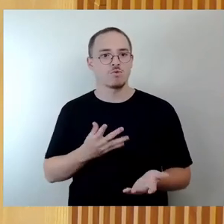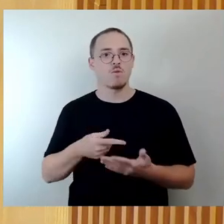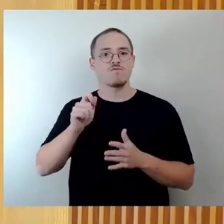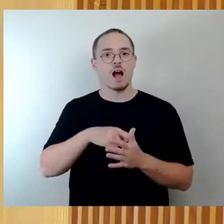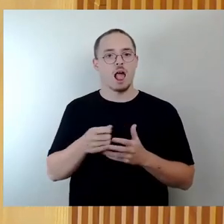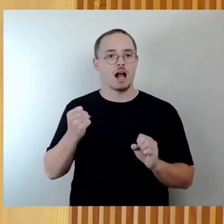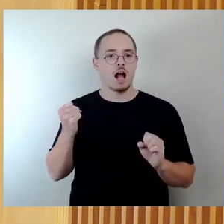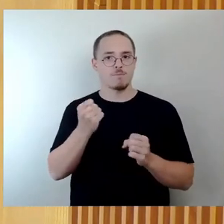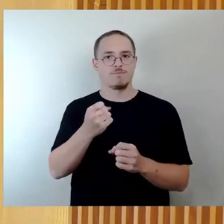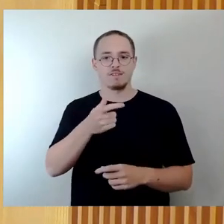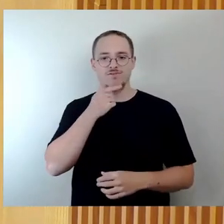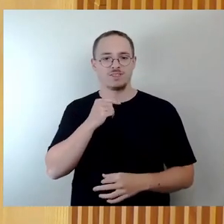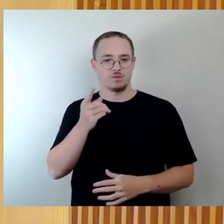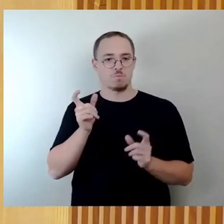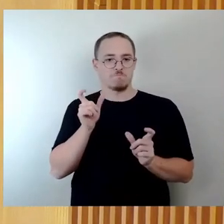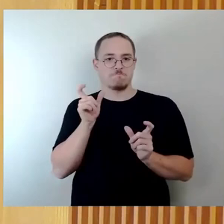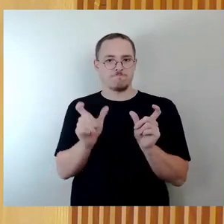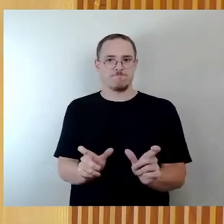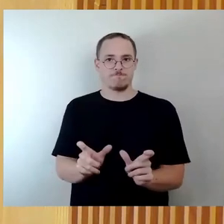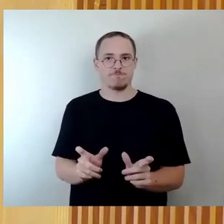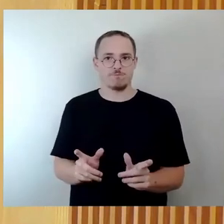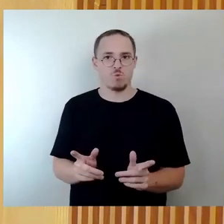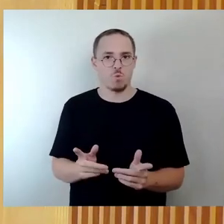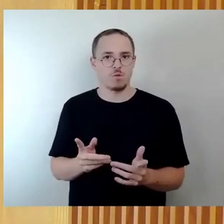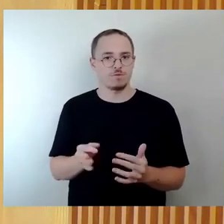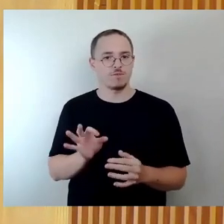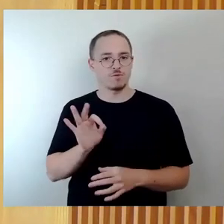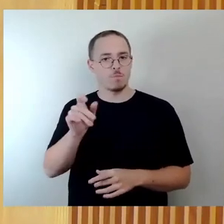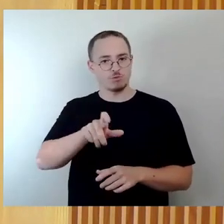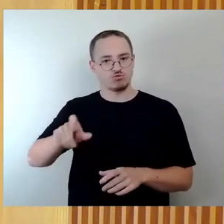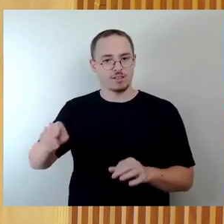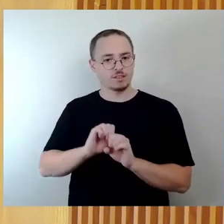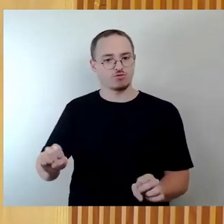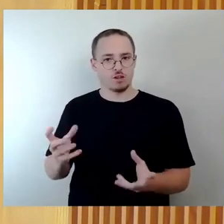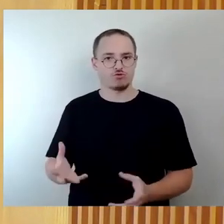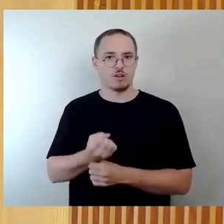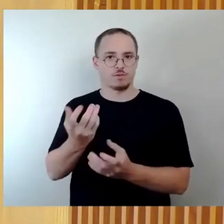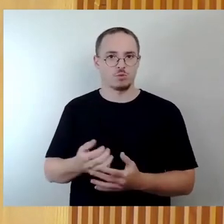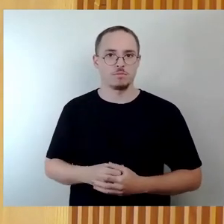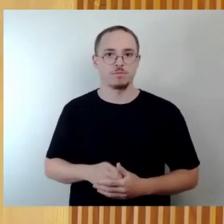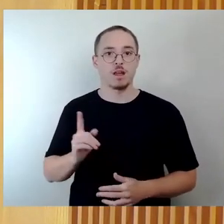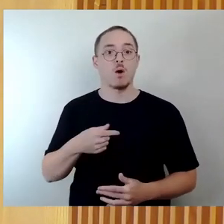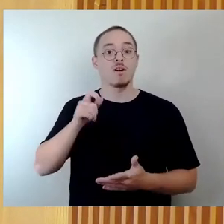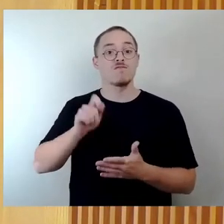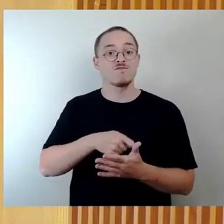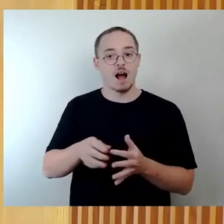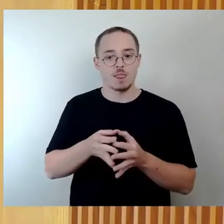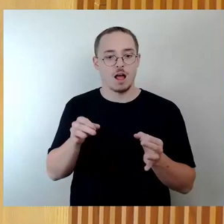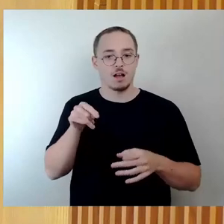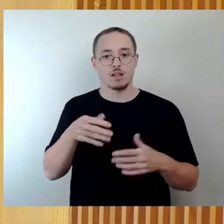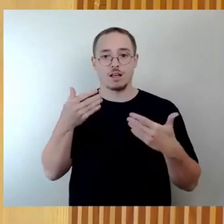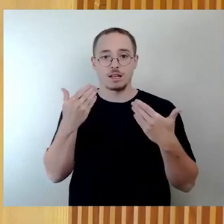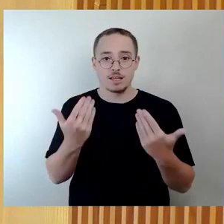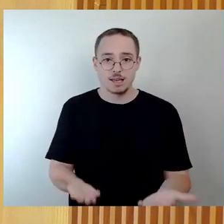zwei, gibt es denn für den Wahltag selbst eine Bedrohungsbewertung und entsprechende Sicherheitskonzepte, um den freien Wahlen und dann auch